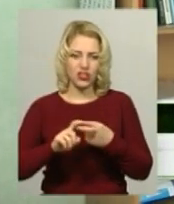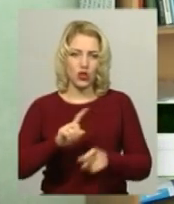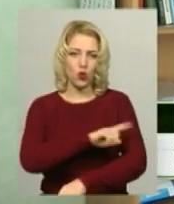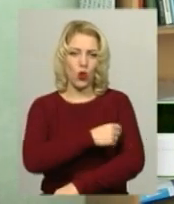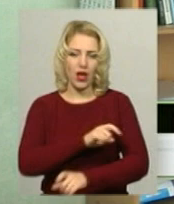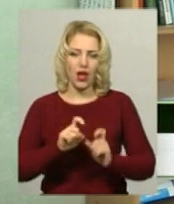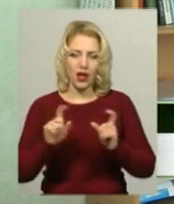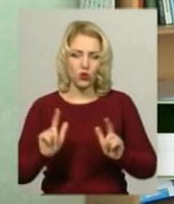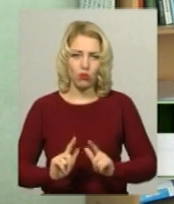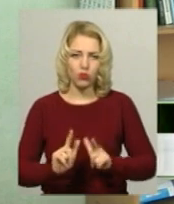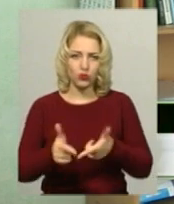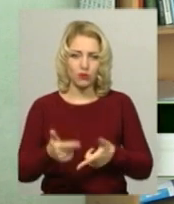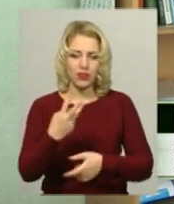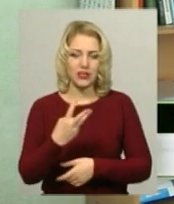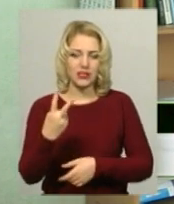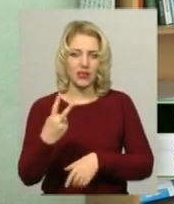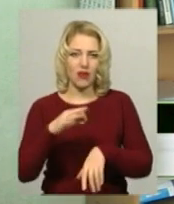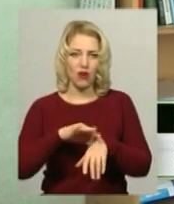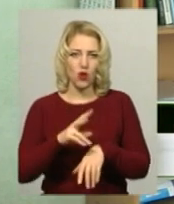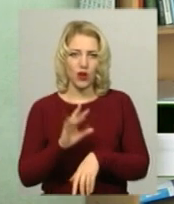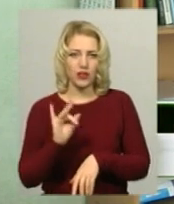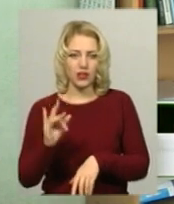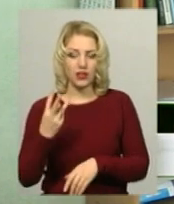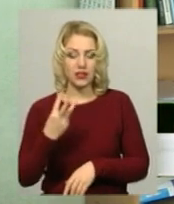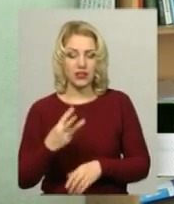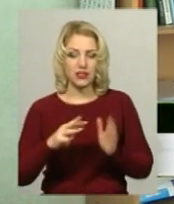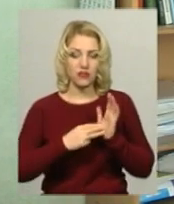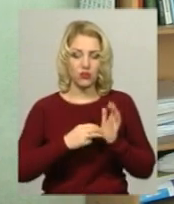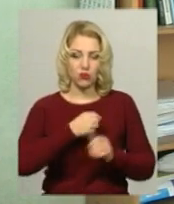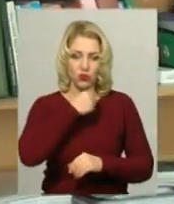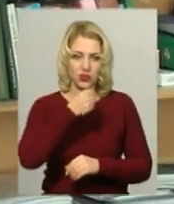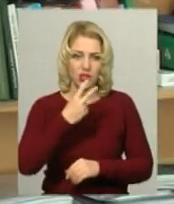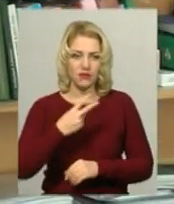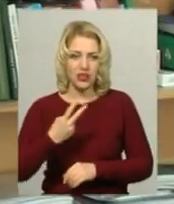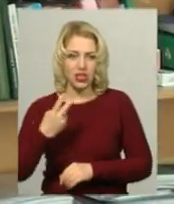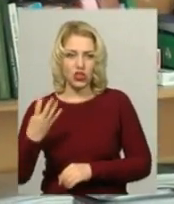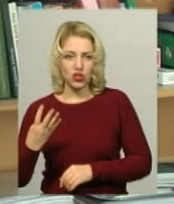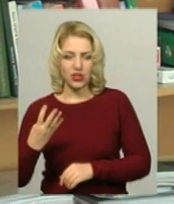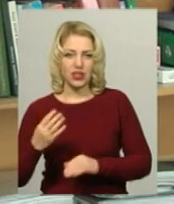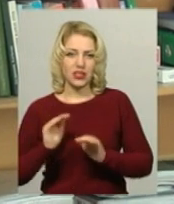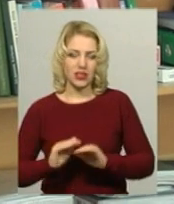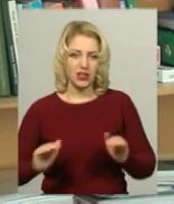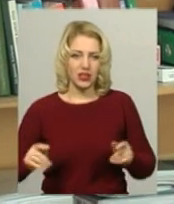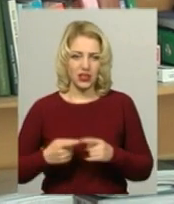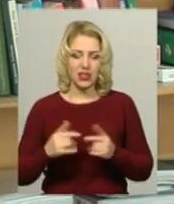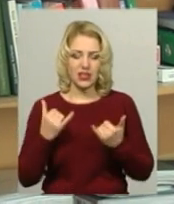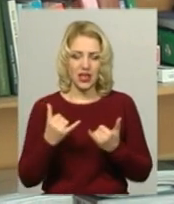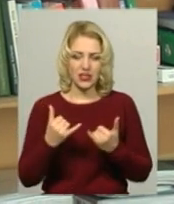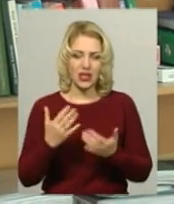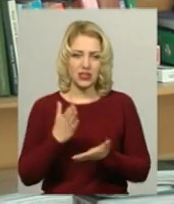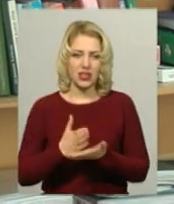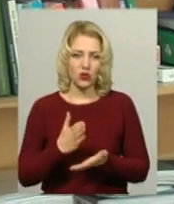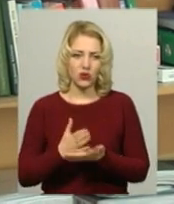32 хворих на кір. Із них 8 дорослих і 24 дитини. Наразі в Хмельницькій міській інфекційній лікарні